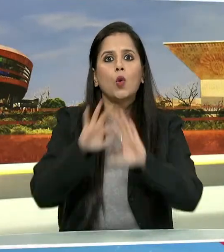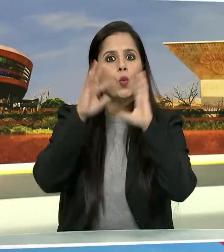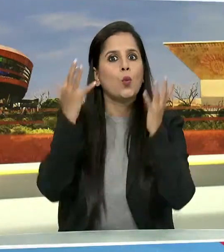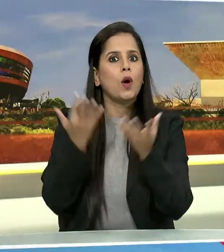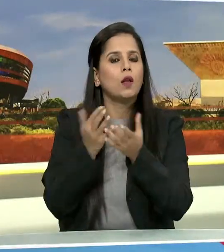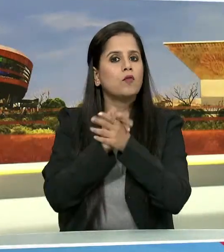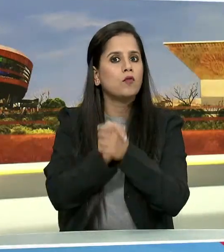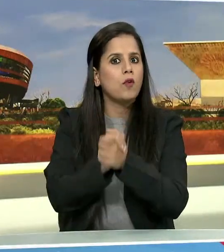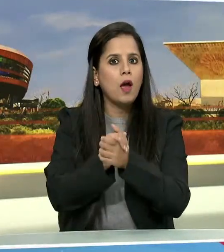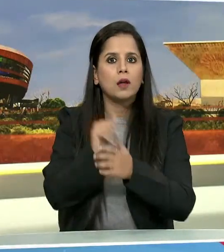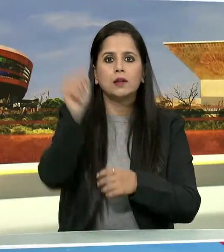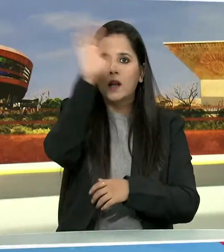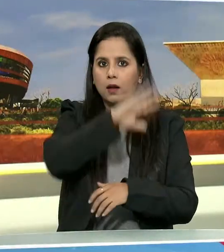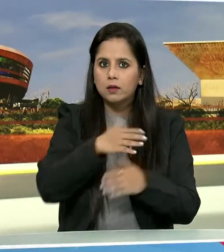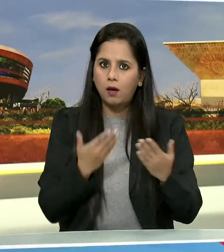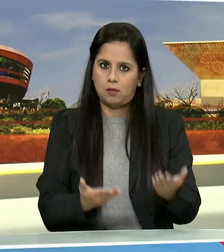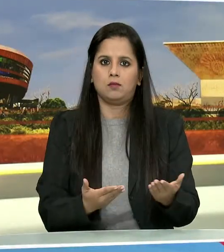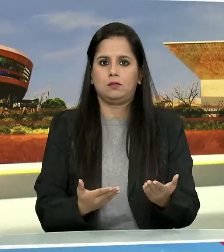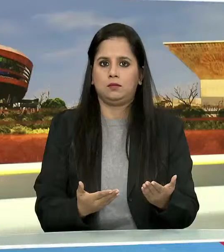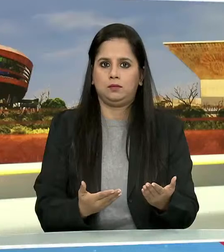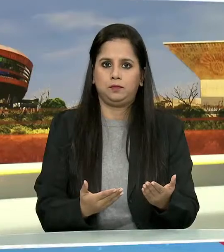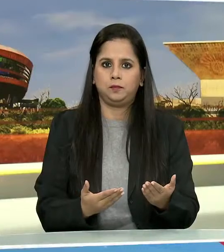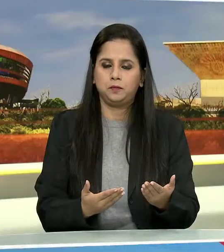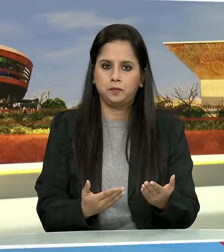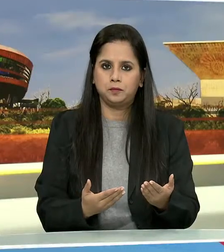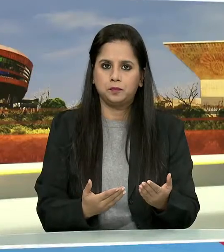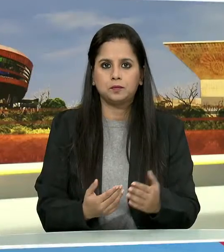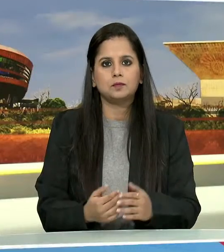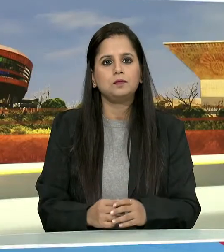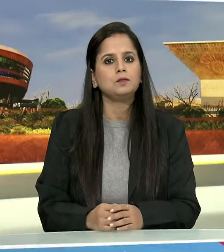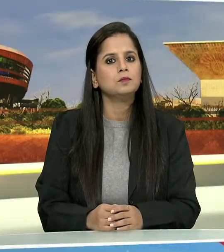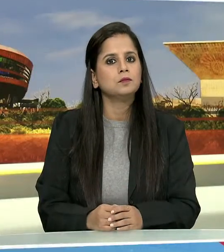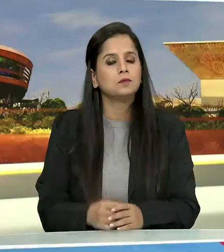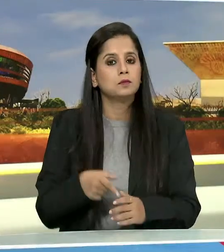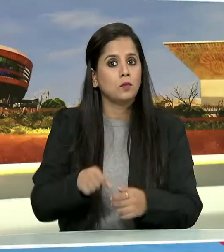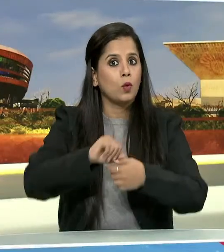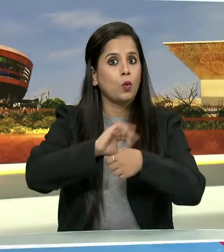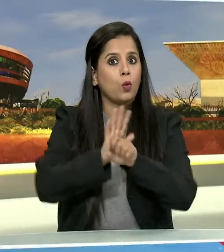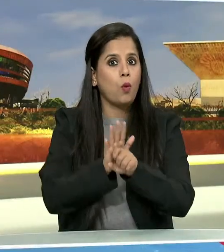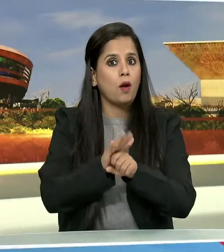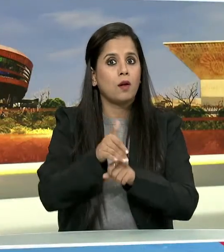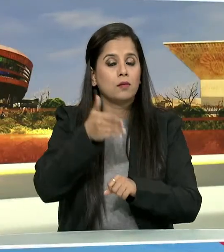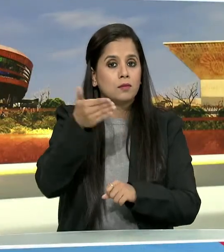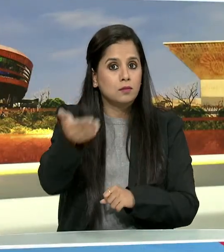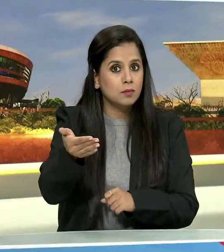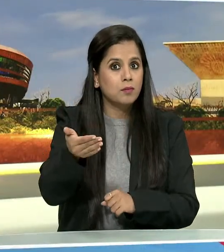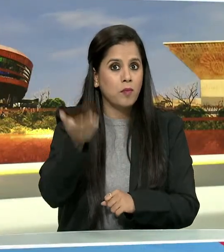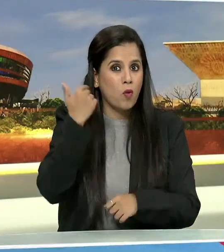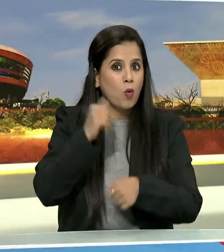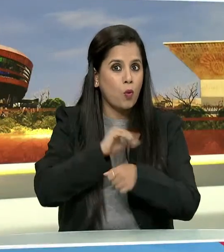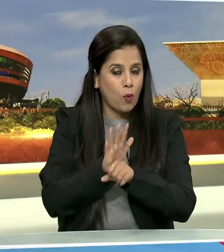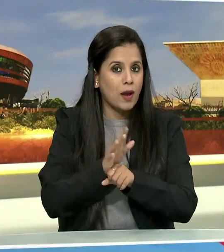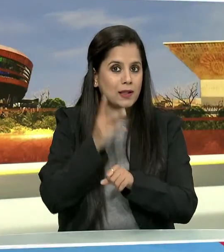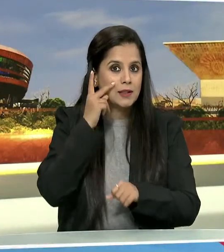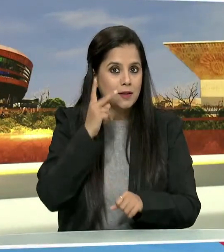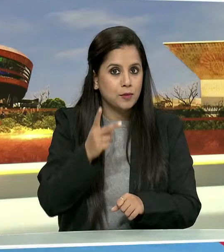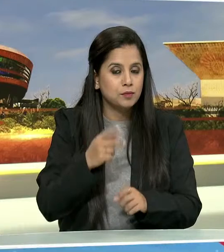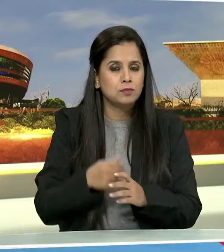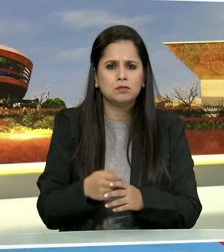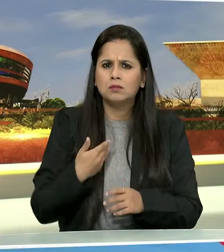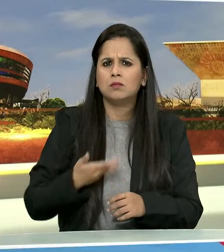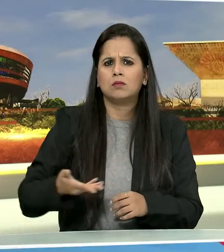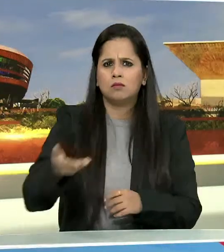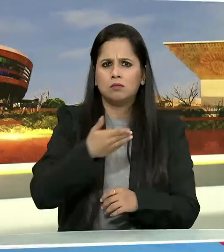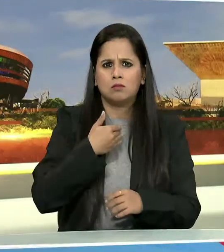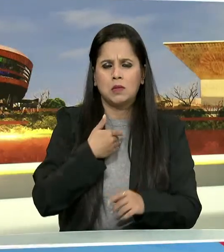मित्र भारत और करोना के बाद तो हमने